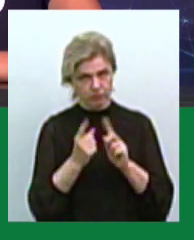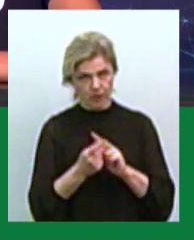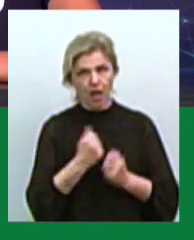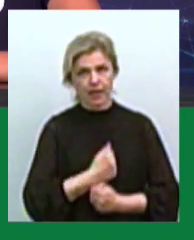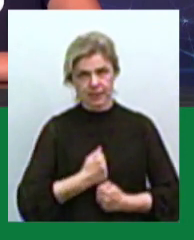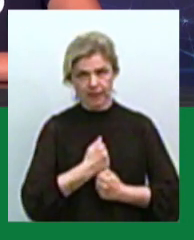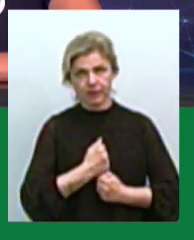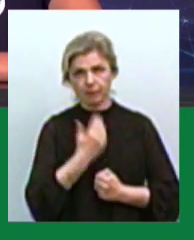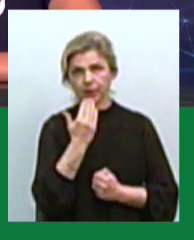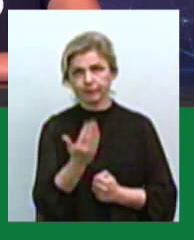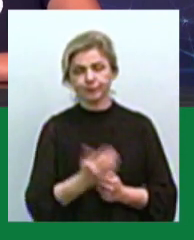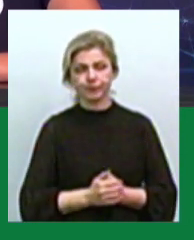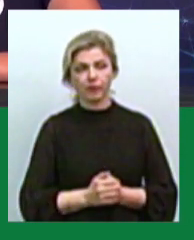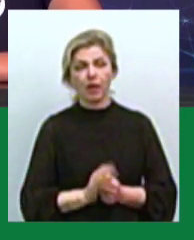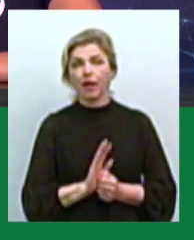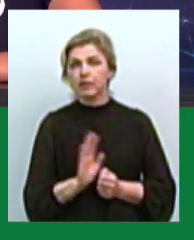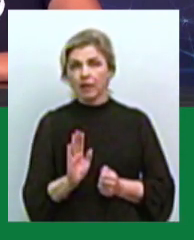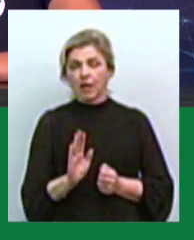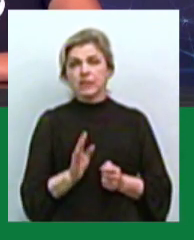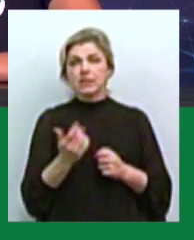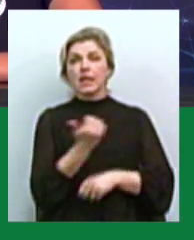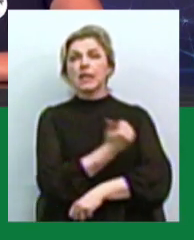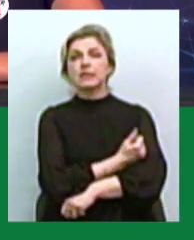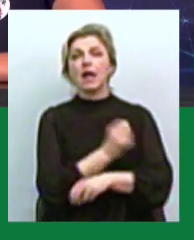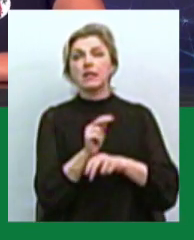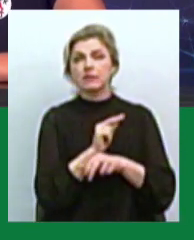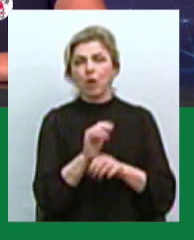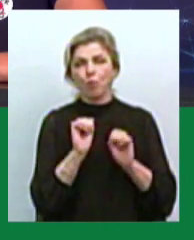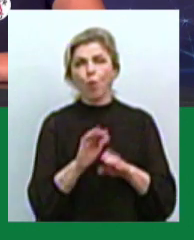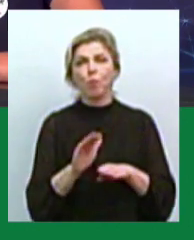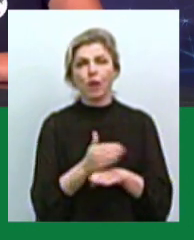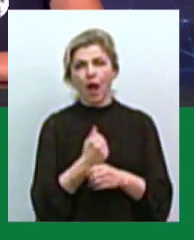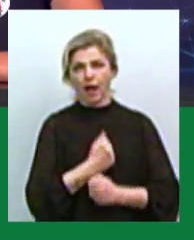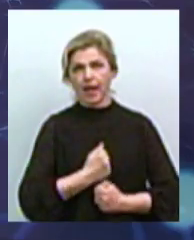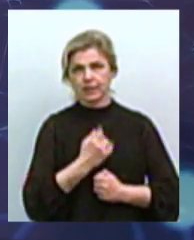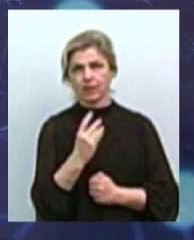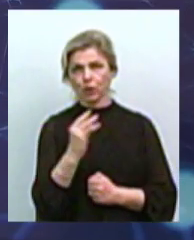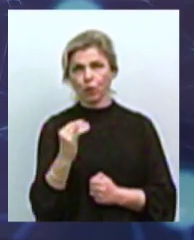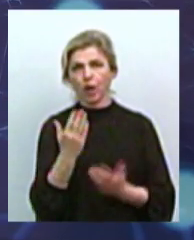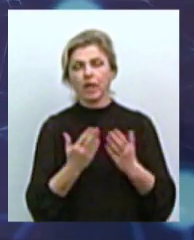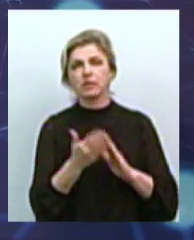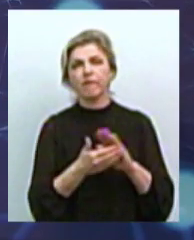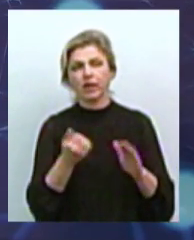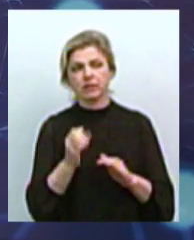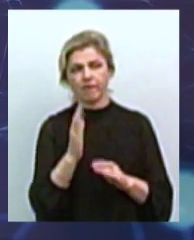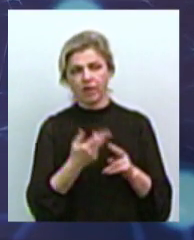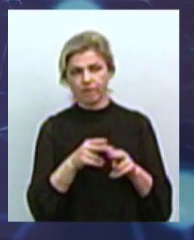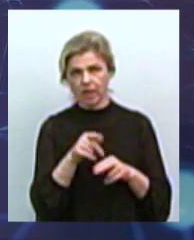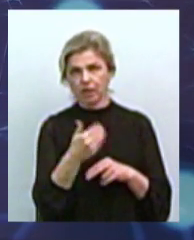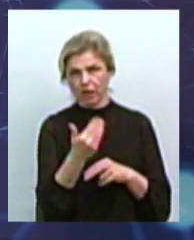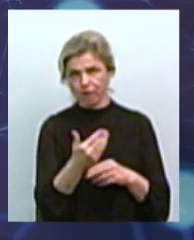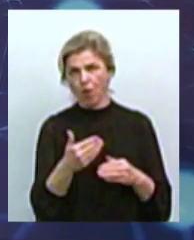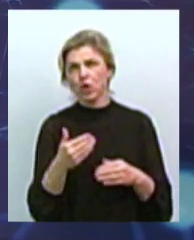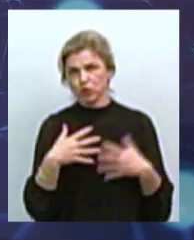Справа в тому, що стерилізація може прибрати агресію тварин, якщо ця агресія викликана саме гормональним фоном тварини.